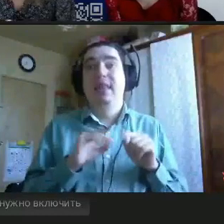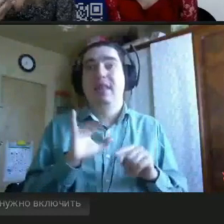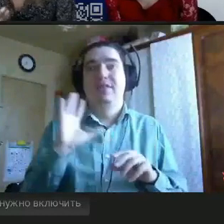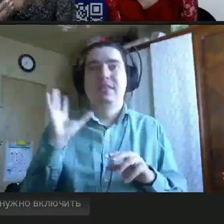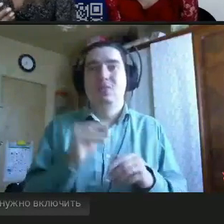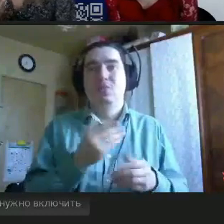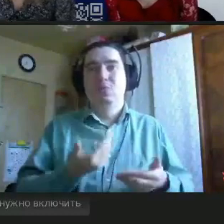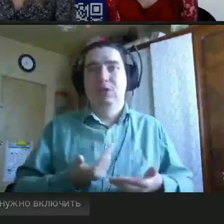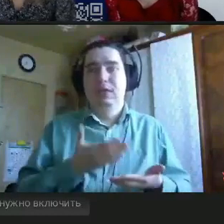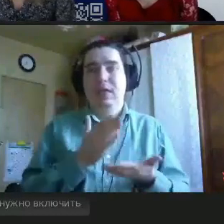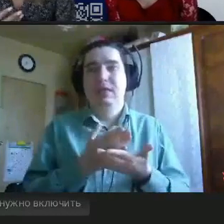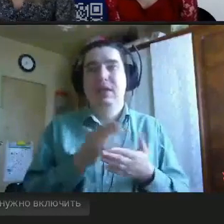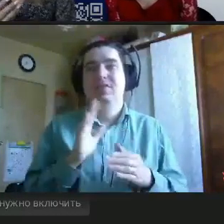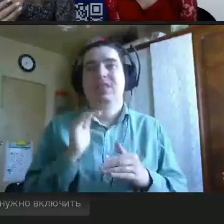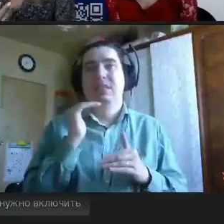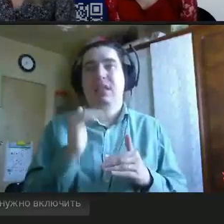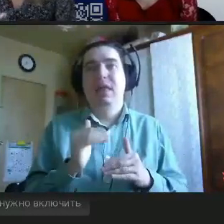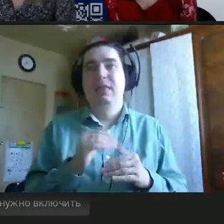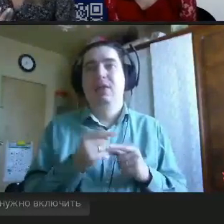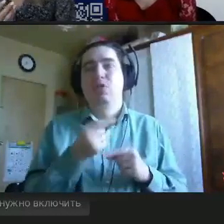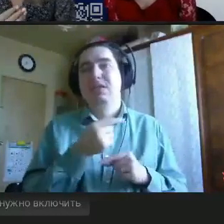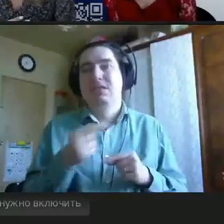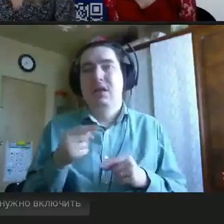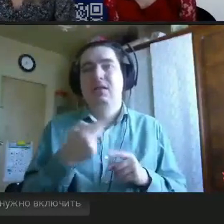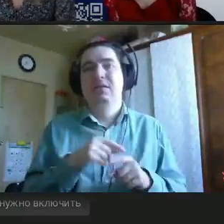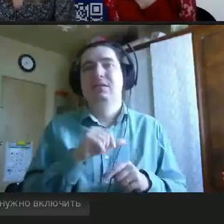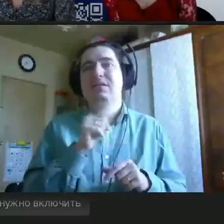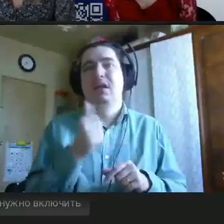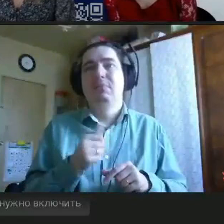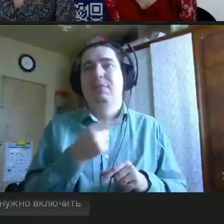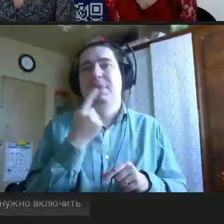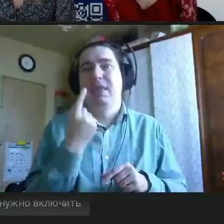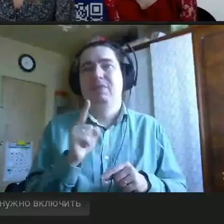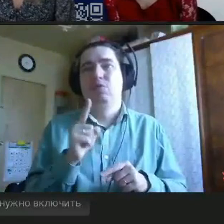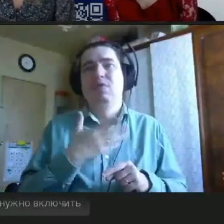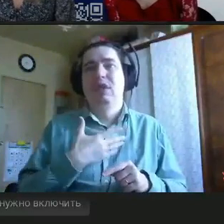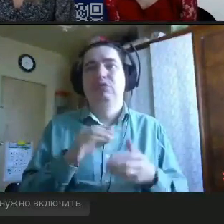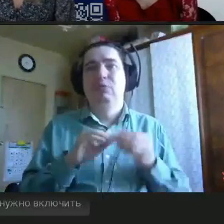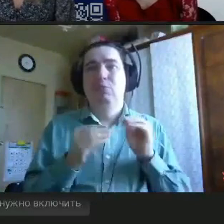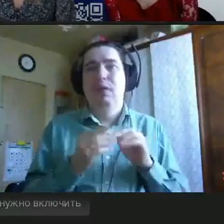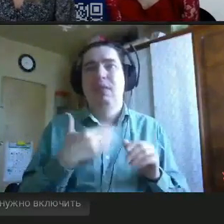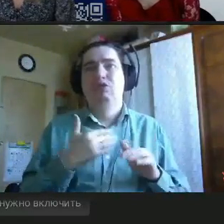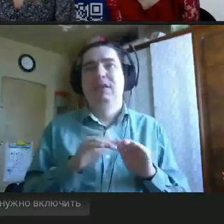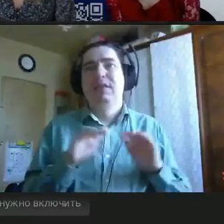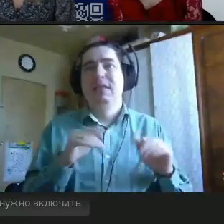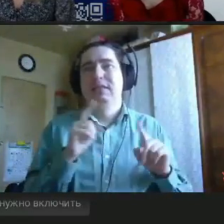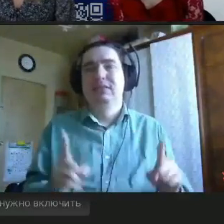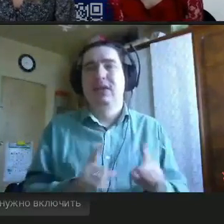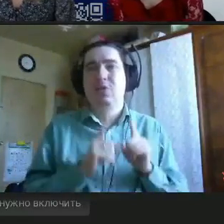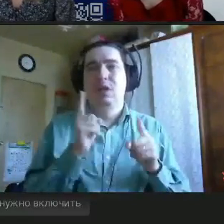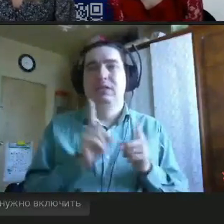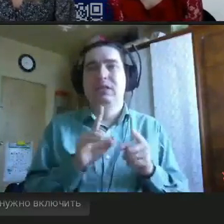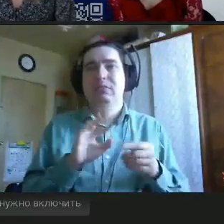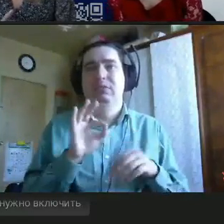ребенку говорят то же самое. Это самая первая основная проблема, что наши дети, которые столкнулись с таким заболеванием, мы должны